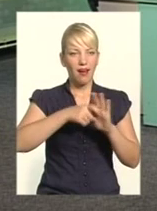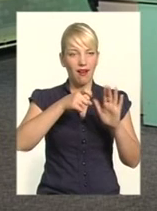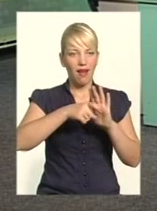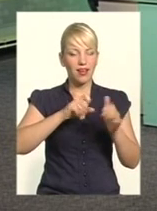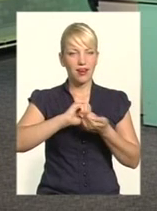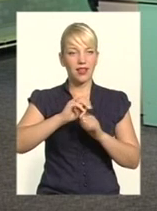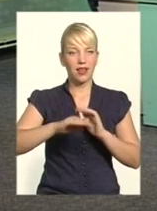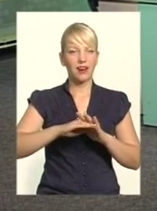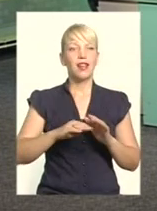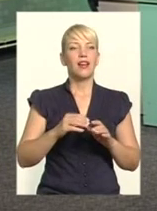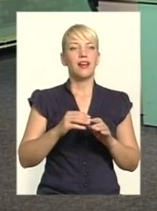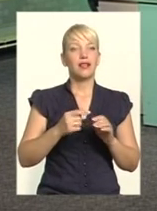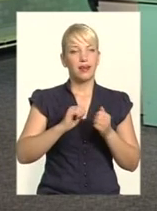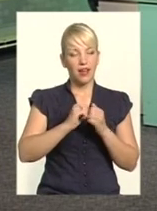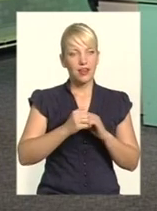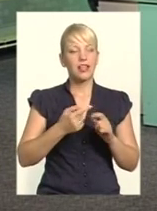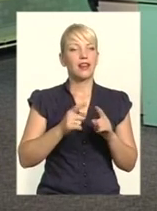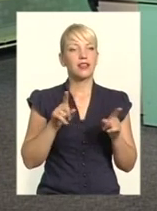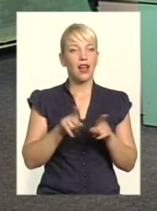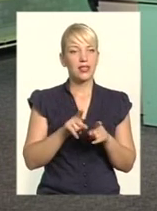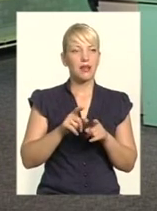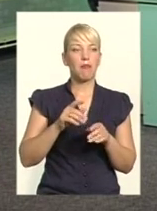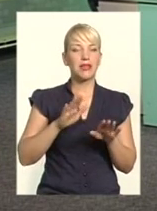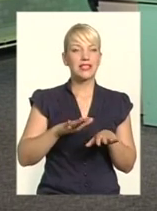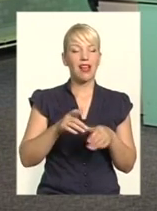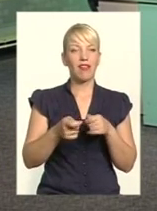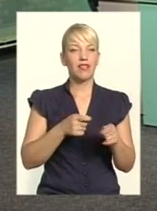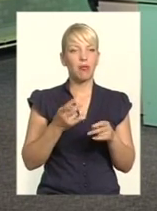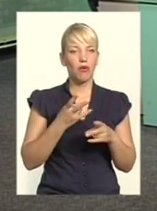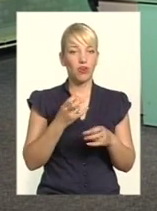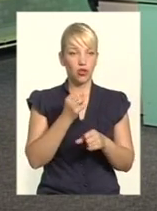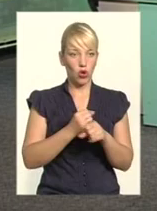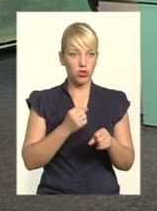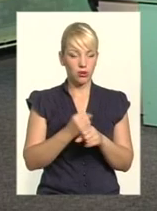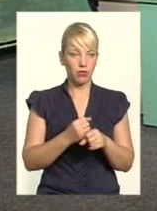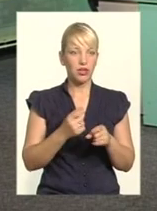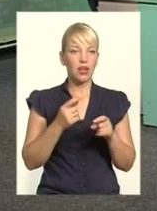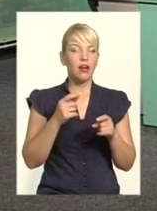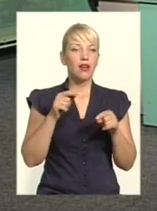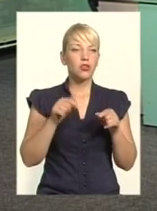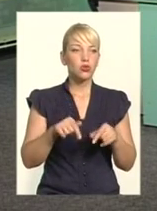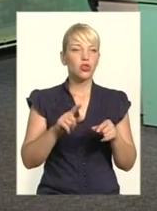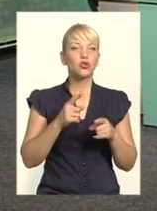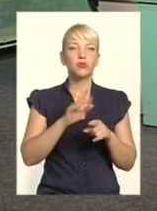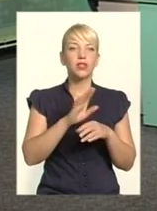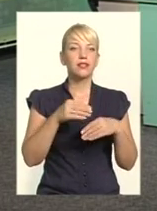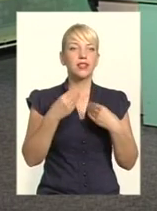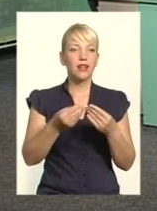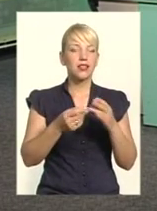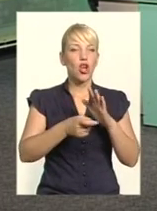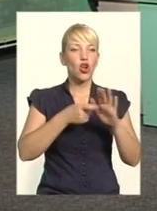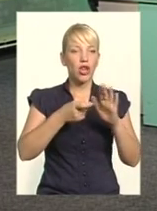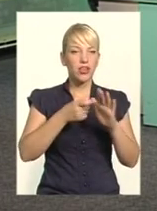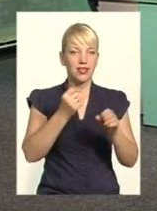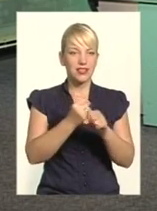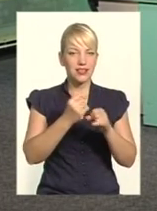влада місцева має координувати, тому що є такі кар'єри, які можна розробляти і сьогодні сипати. Навіщо чому не дати розробити цей кар'єр комусь,